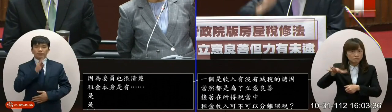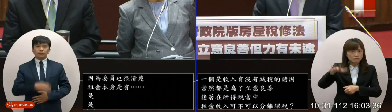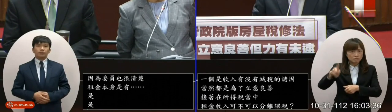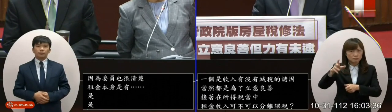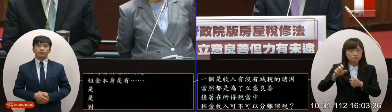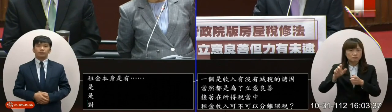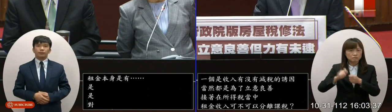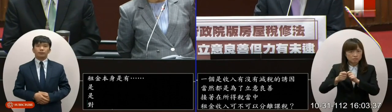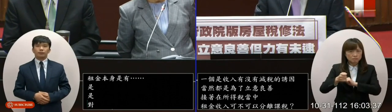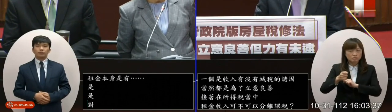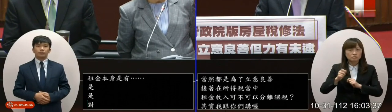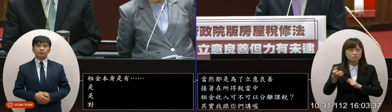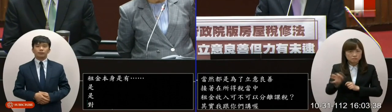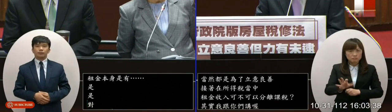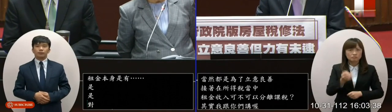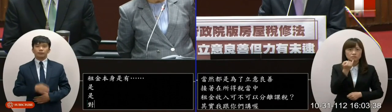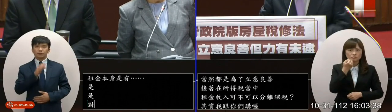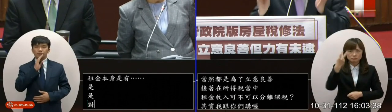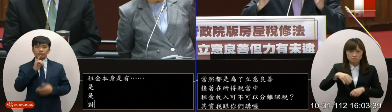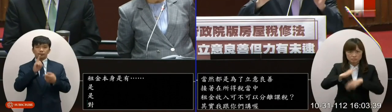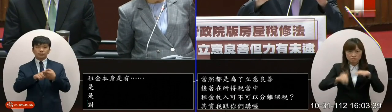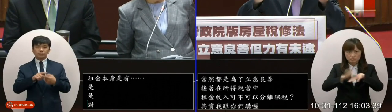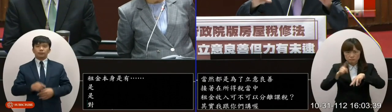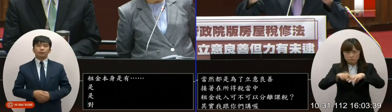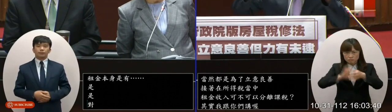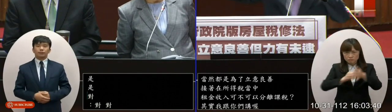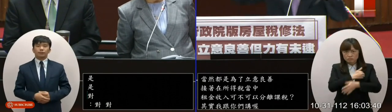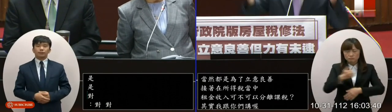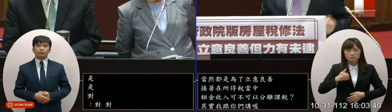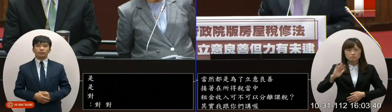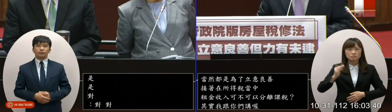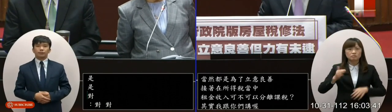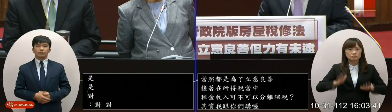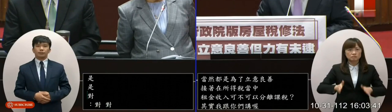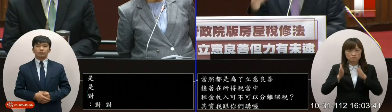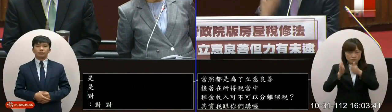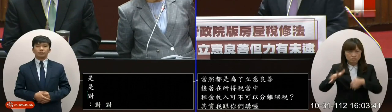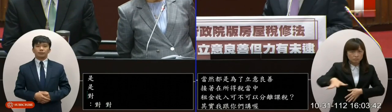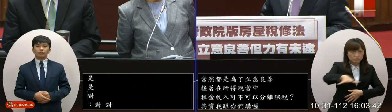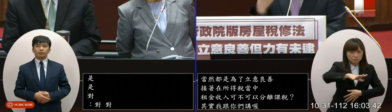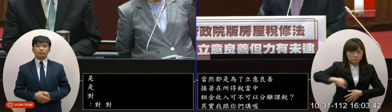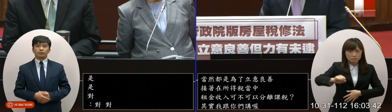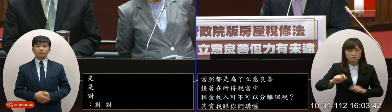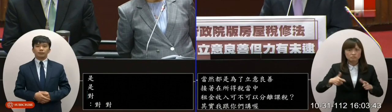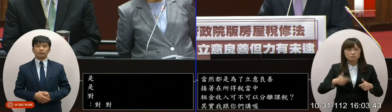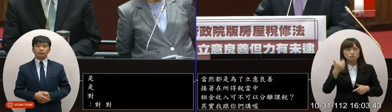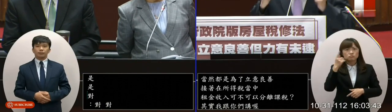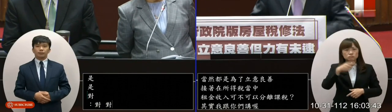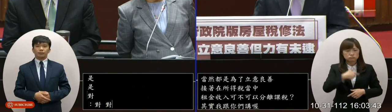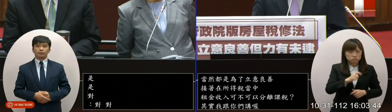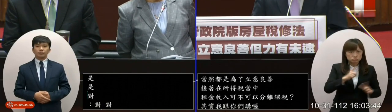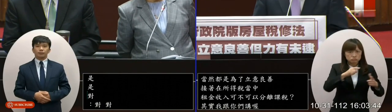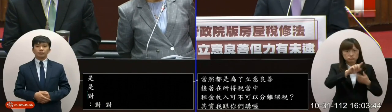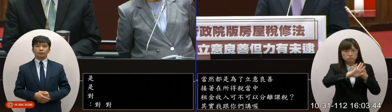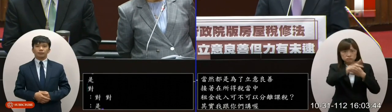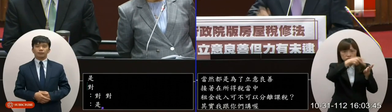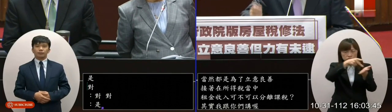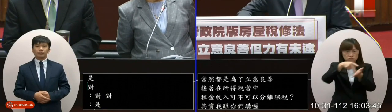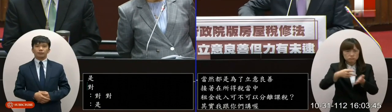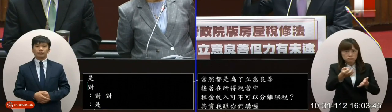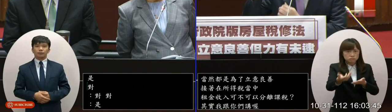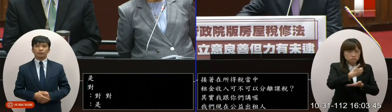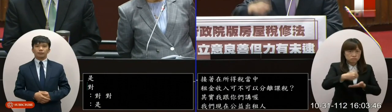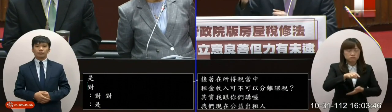然後上面才有另外有成本的扣除可是我們現在一次就要救整體你不是公益出租人你不是包租貸管的你還有很多出租人